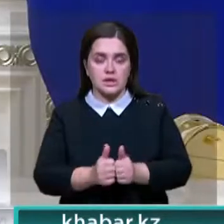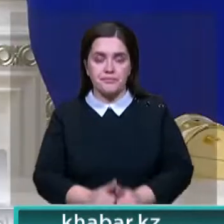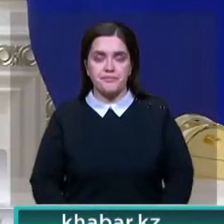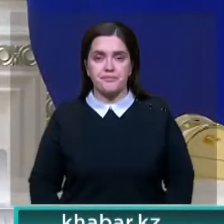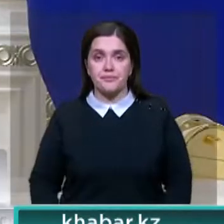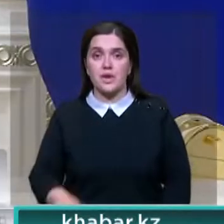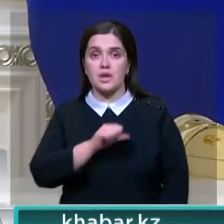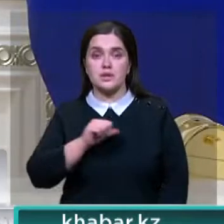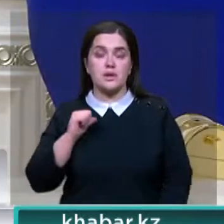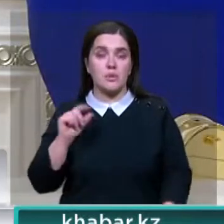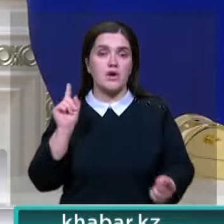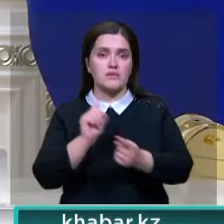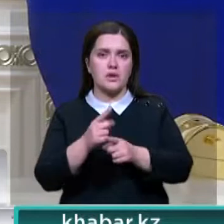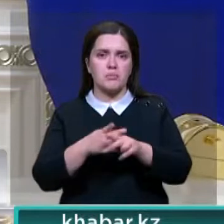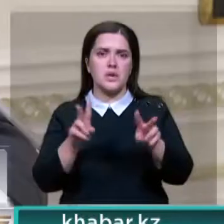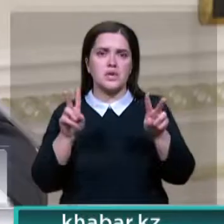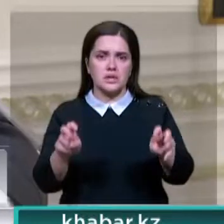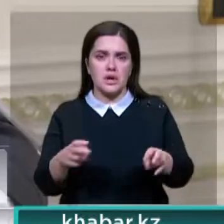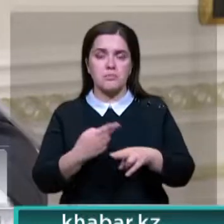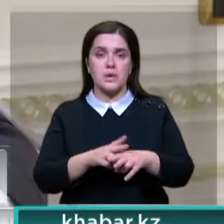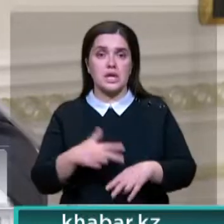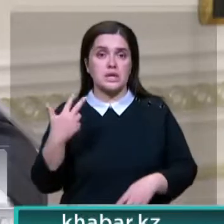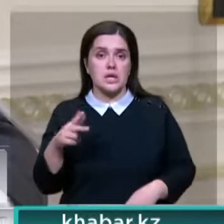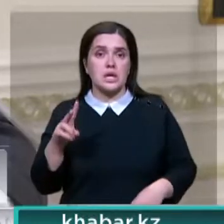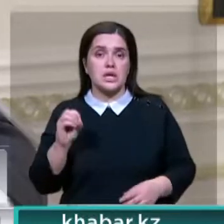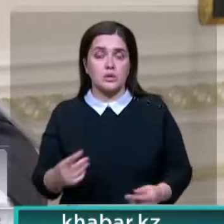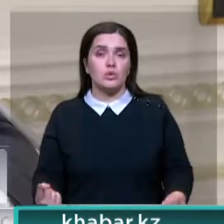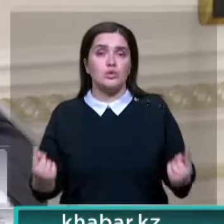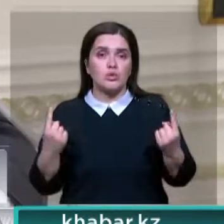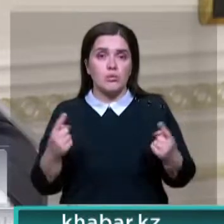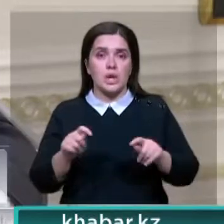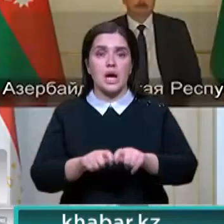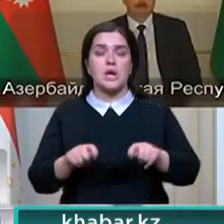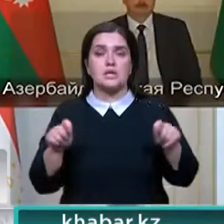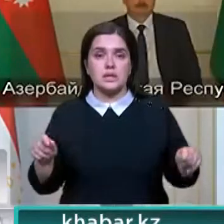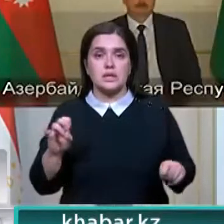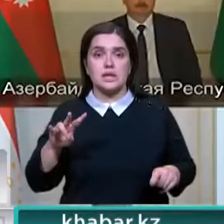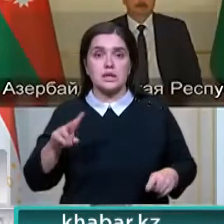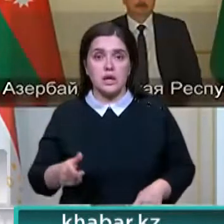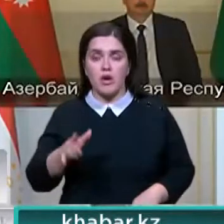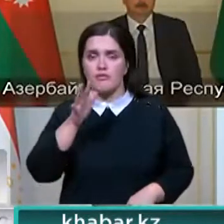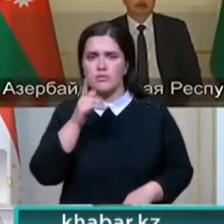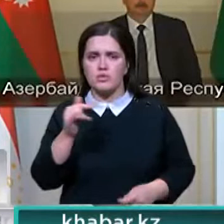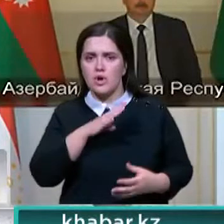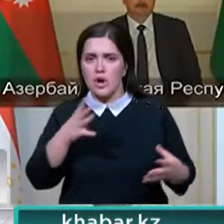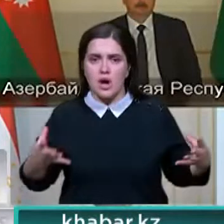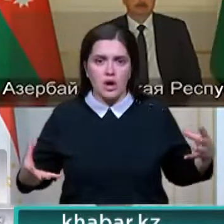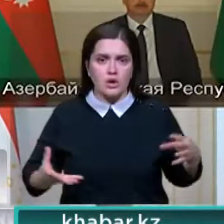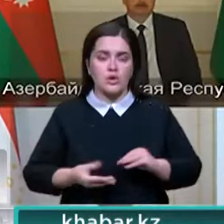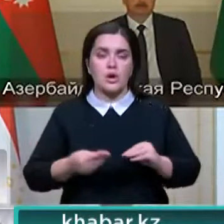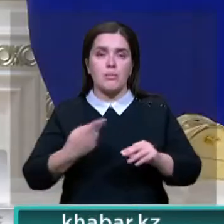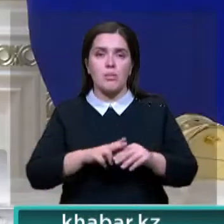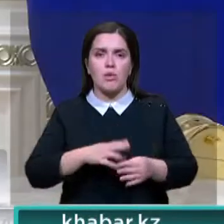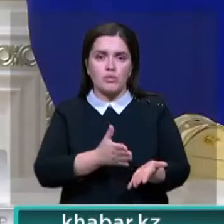слову, сама встреча стала символичной. На пороге 30-летний юбилей создания Содружества. Время не только подводить итоги многолетнего